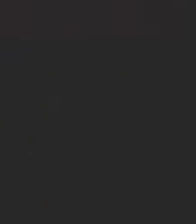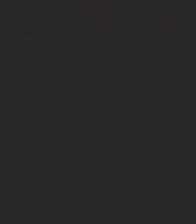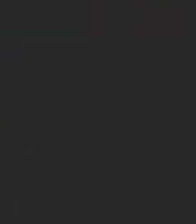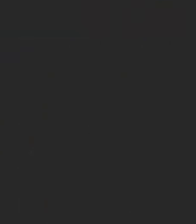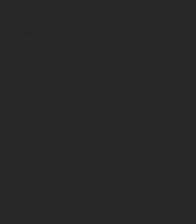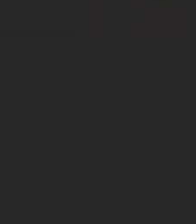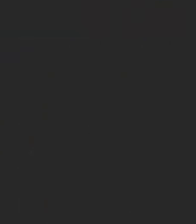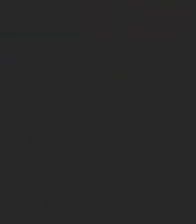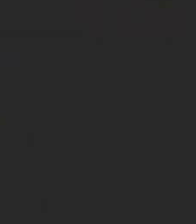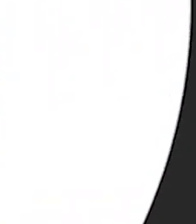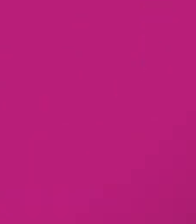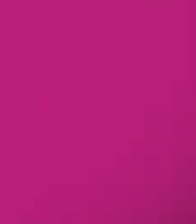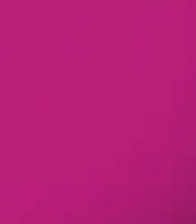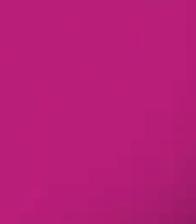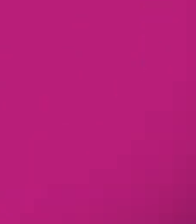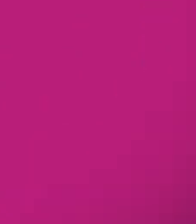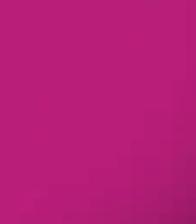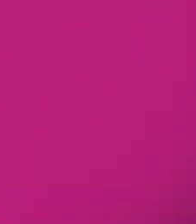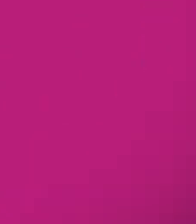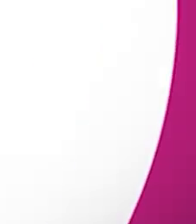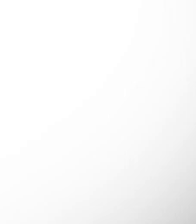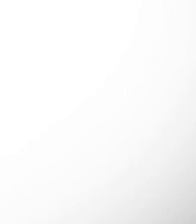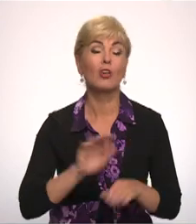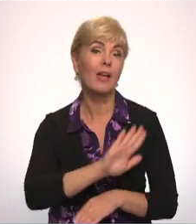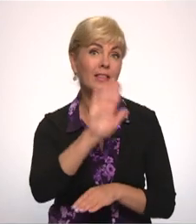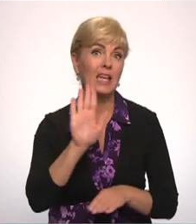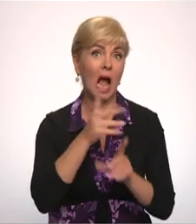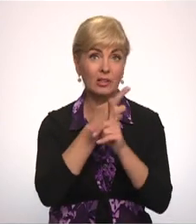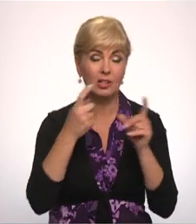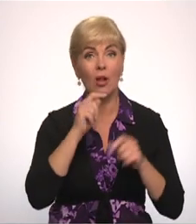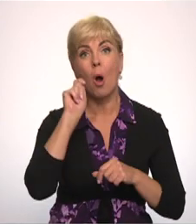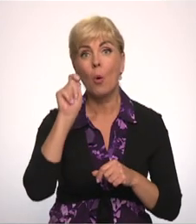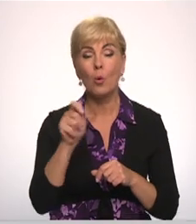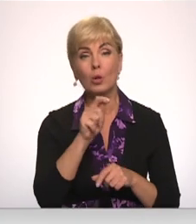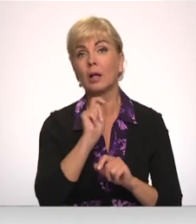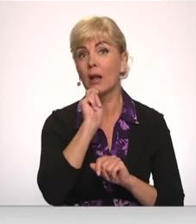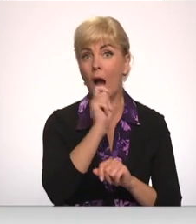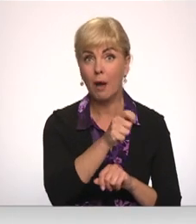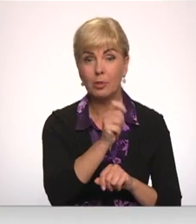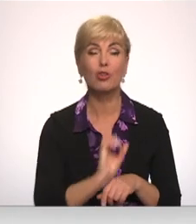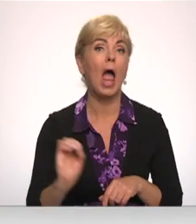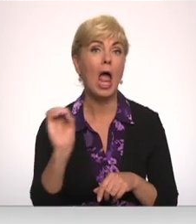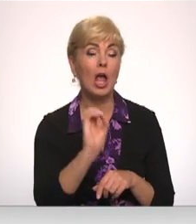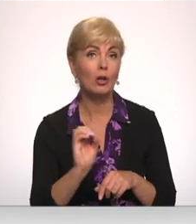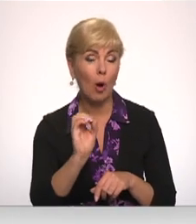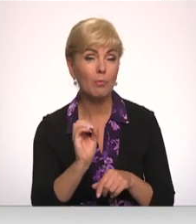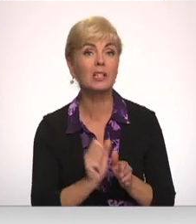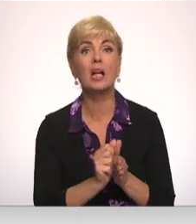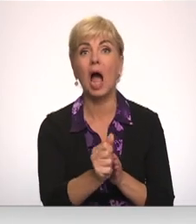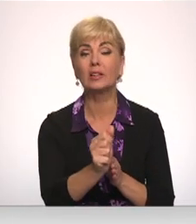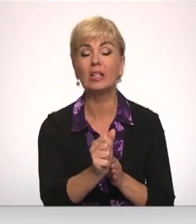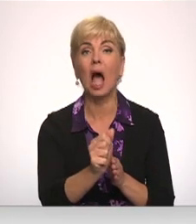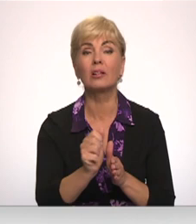Re, visi ēters ir te! Ukrainai ir jāpiešķira Eiropas Savienības kandidātu valsts status.